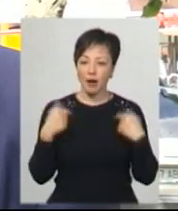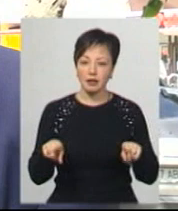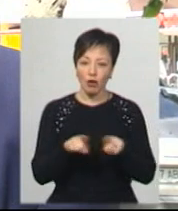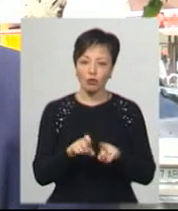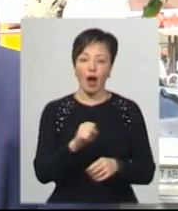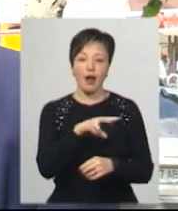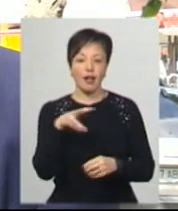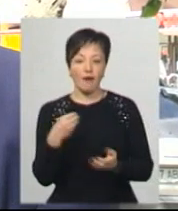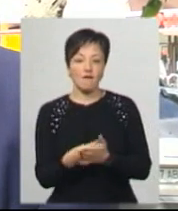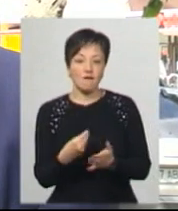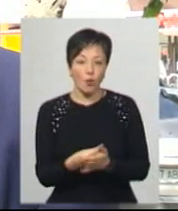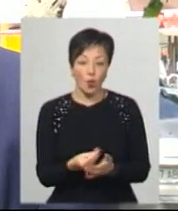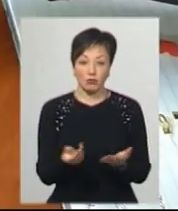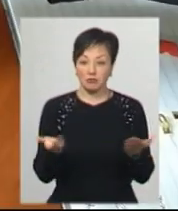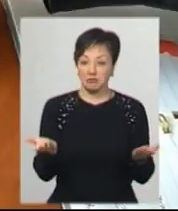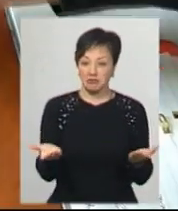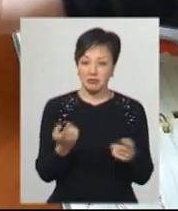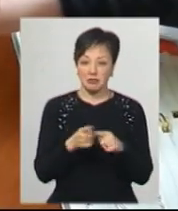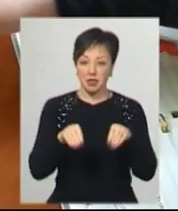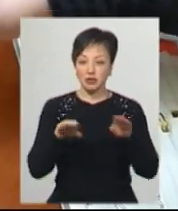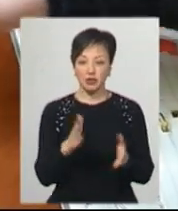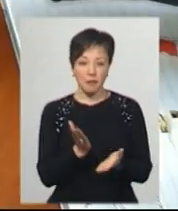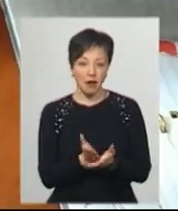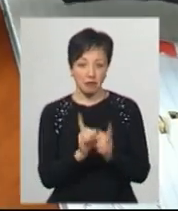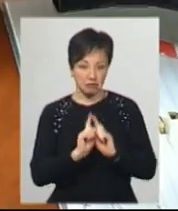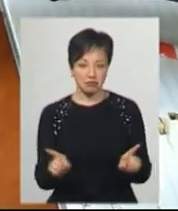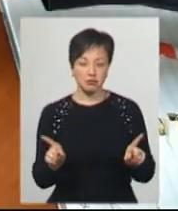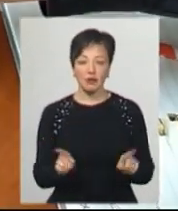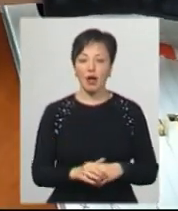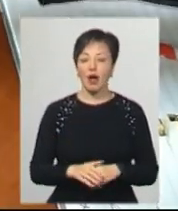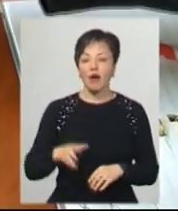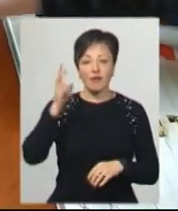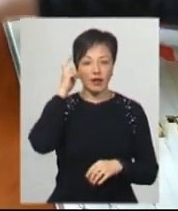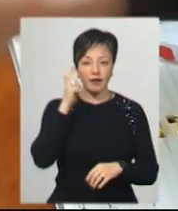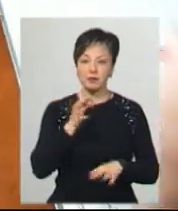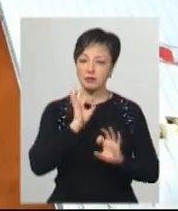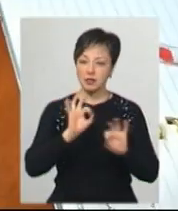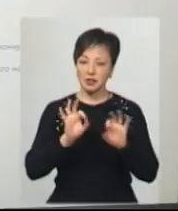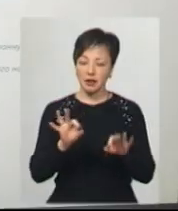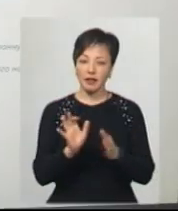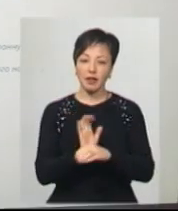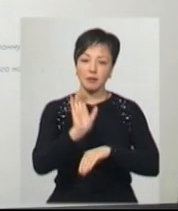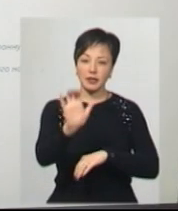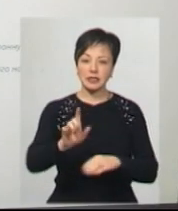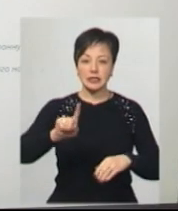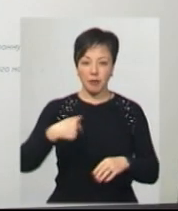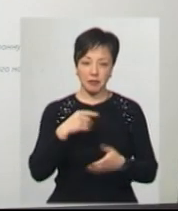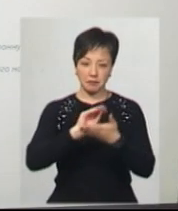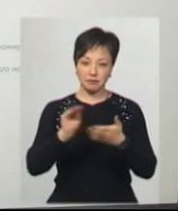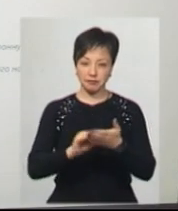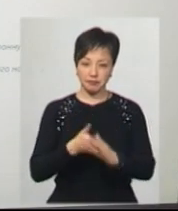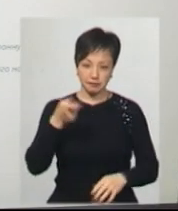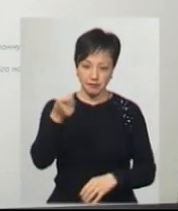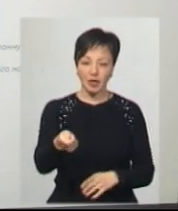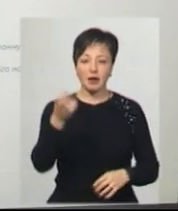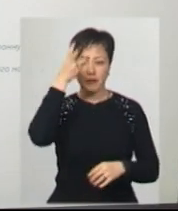але фонд якимось дивним чином це рішення має. У фоні держмайна України в Києві Суспільному сказали направити інформаційний запит, що ми і зробили. Наразі у